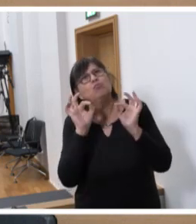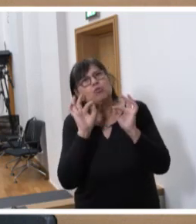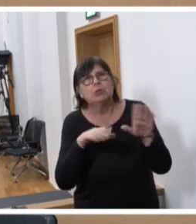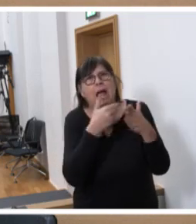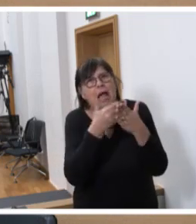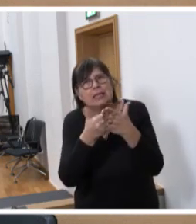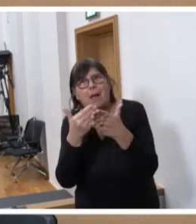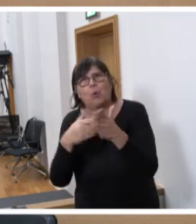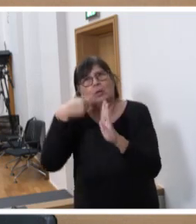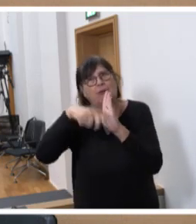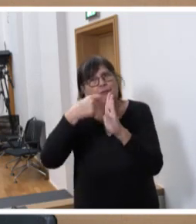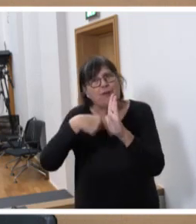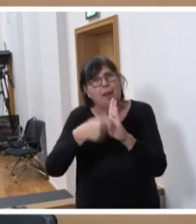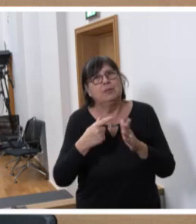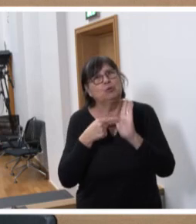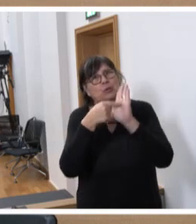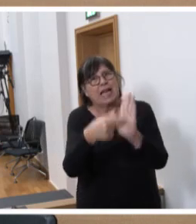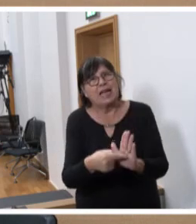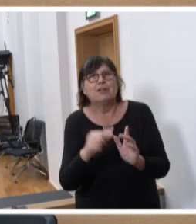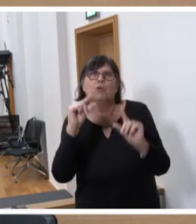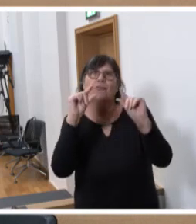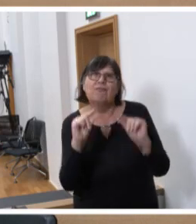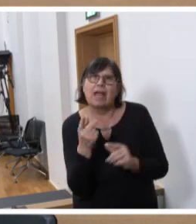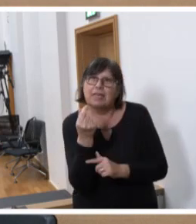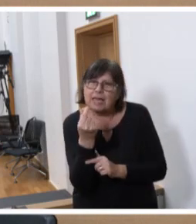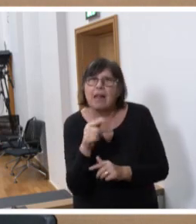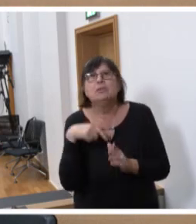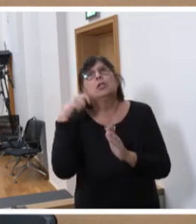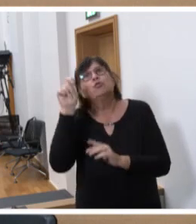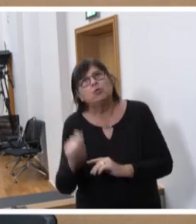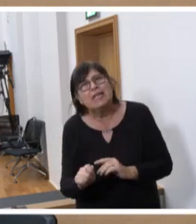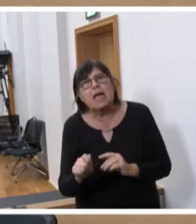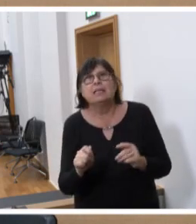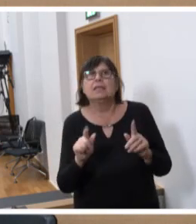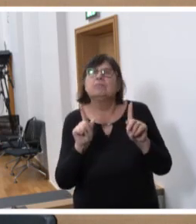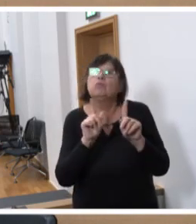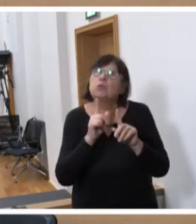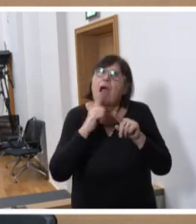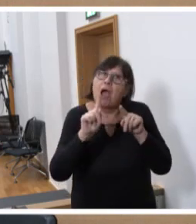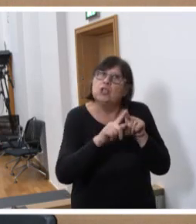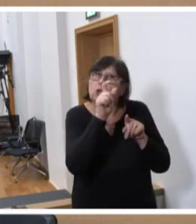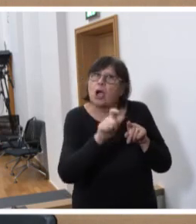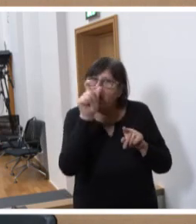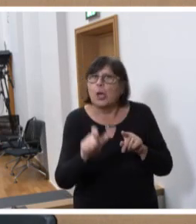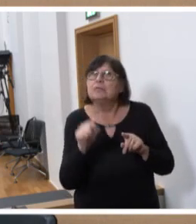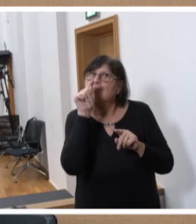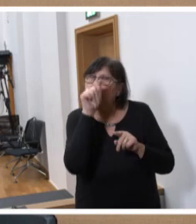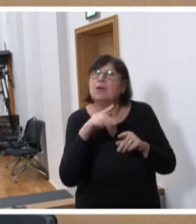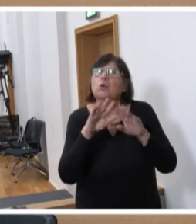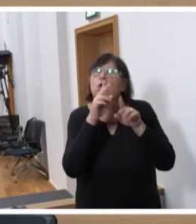Filmen bereitzustellen, das für wenig Geld Studierenden und auch Nichtstudierenden auf dem Campus gezeigt wird.